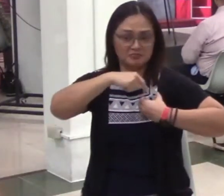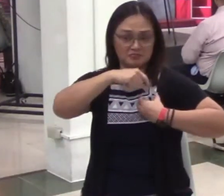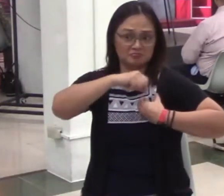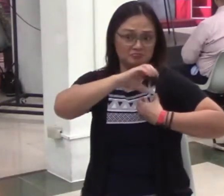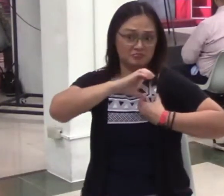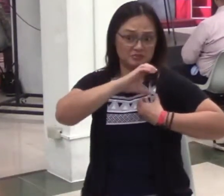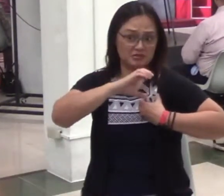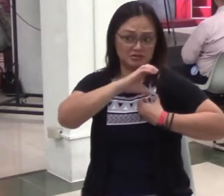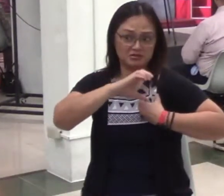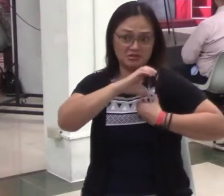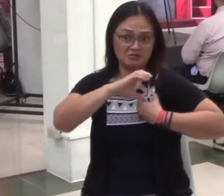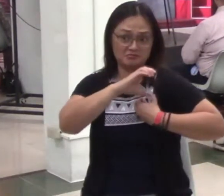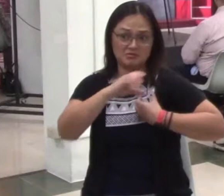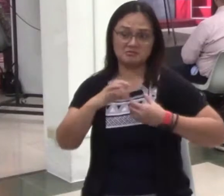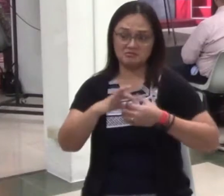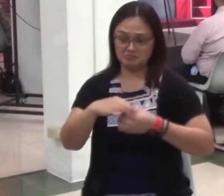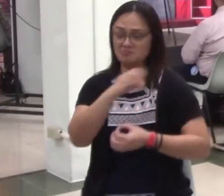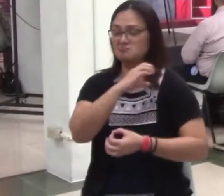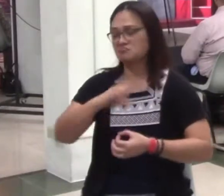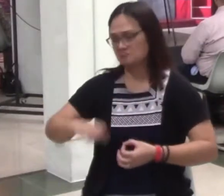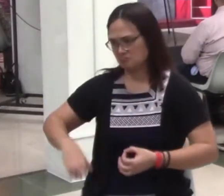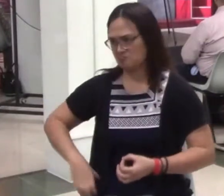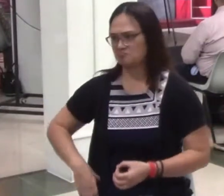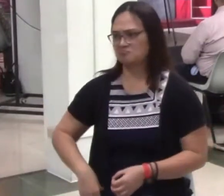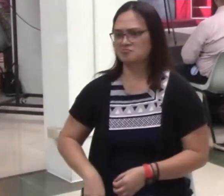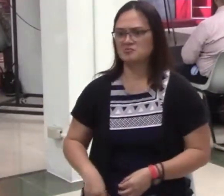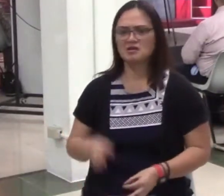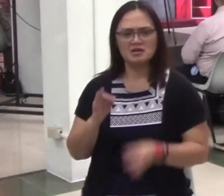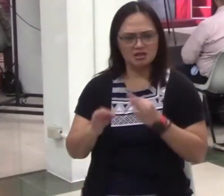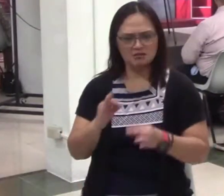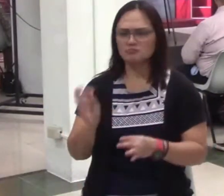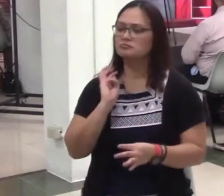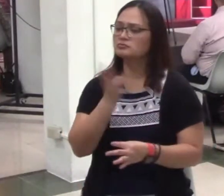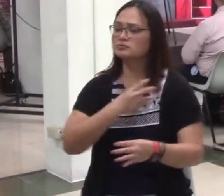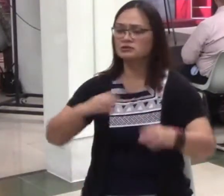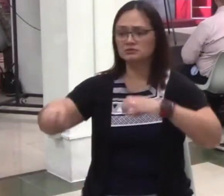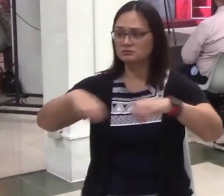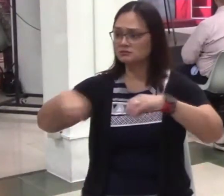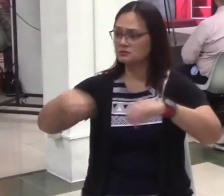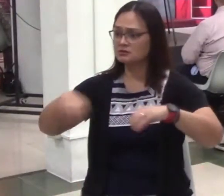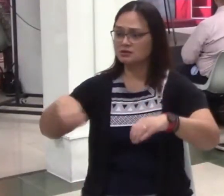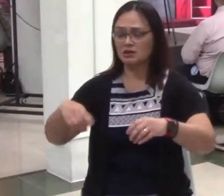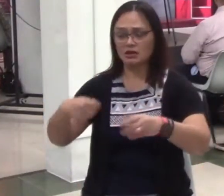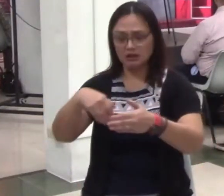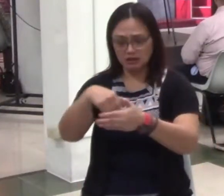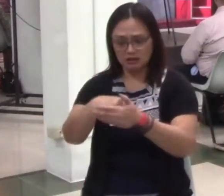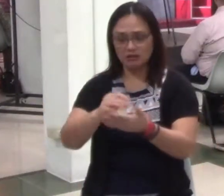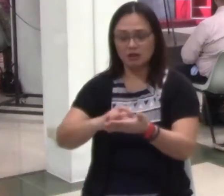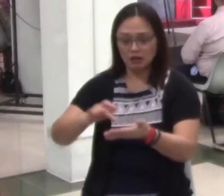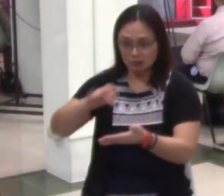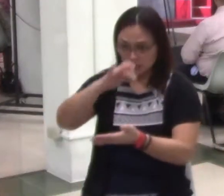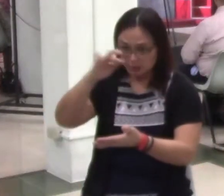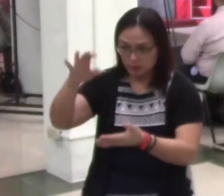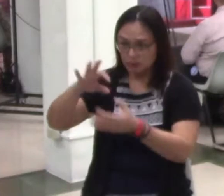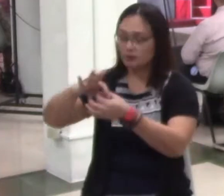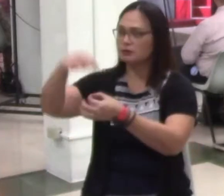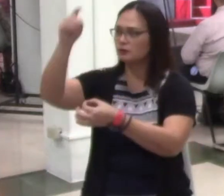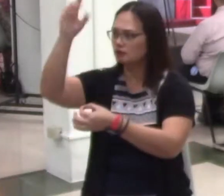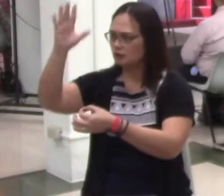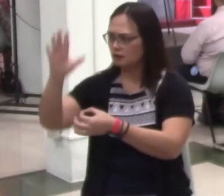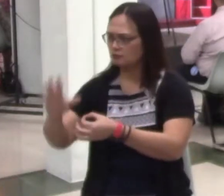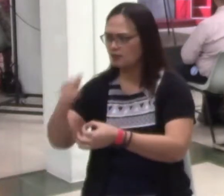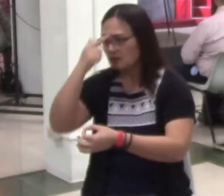steered. Kapag kumilos po tayo, sangayon sa biyaya ng Panginoon, sapagkat ang biyaya ay ikikilos boy.